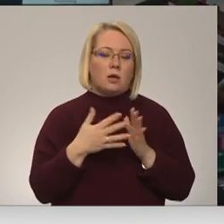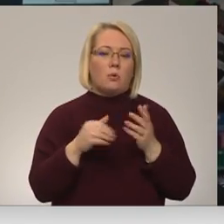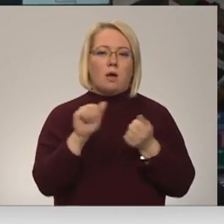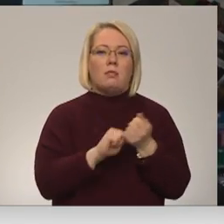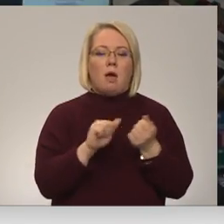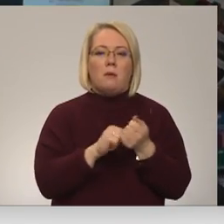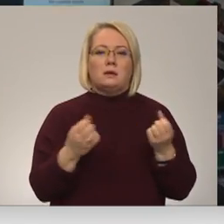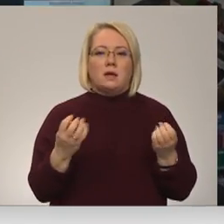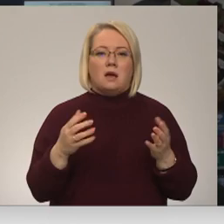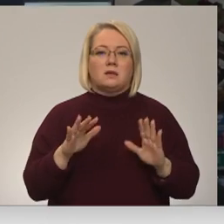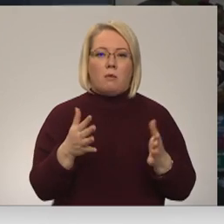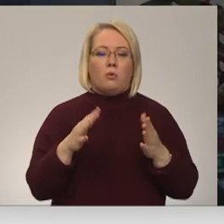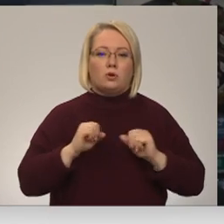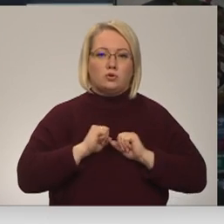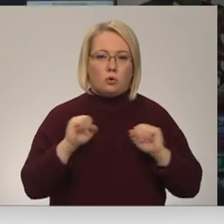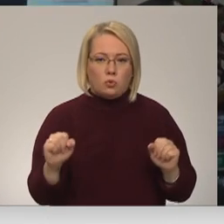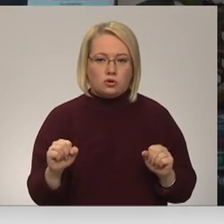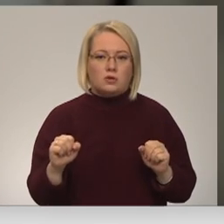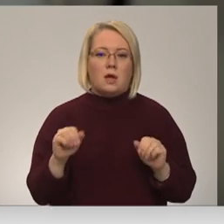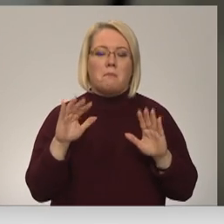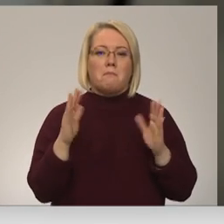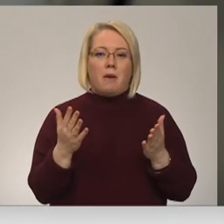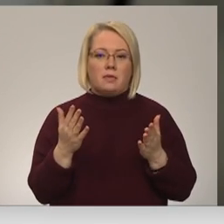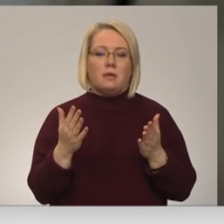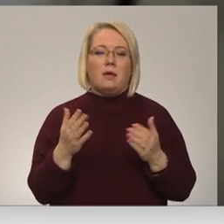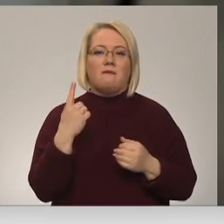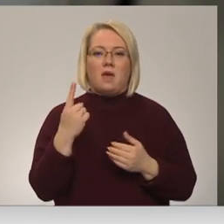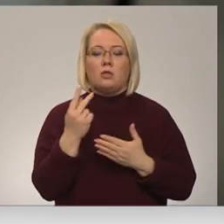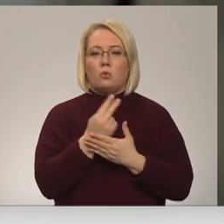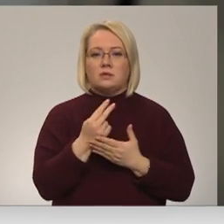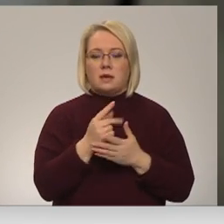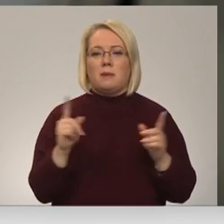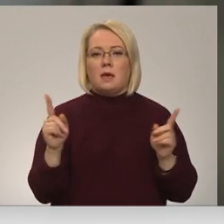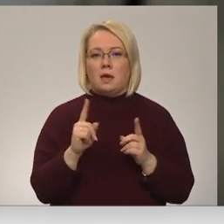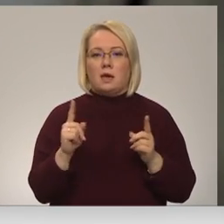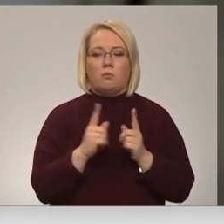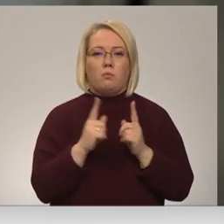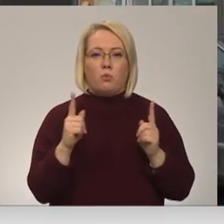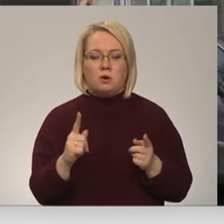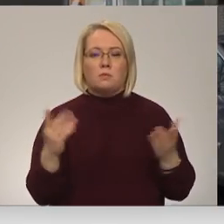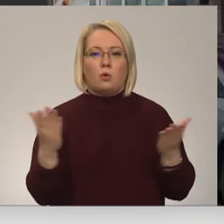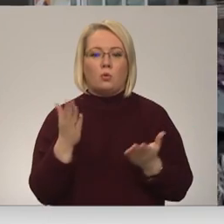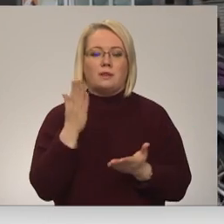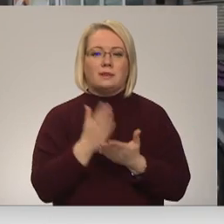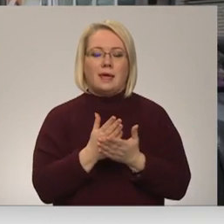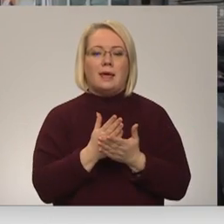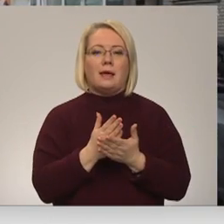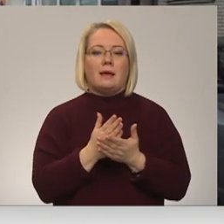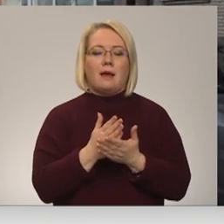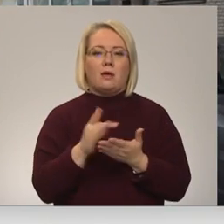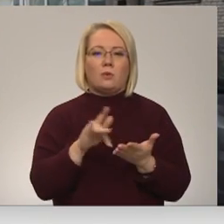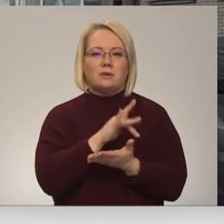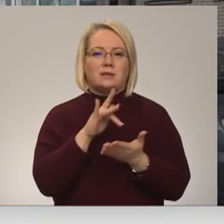gāzes apkurs nodrošināšanai. Bet viennozīmīgi ir posmi, kur tiek izslēgt no kopējā